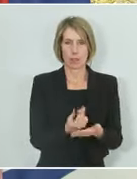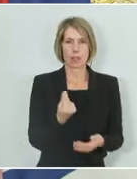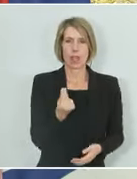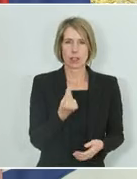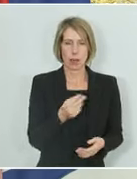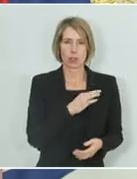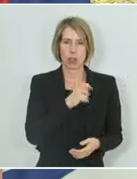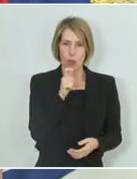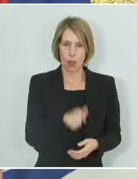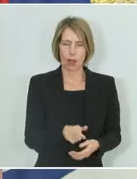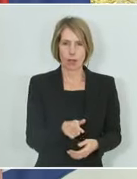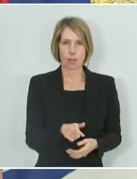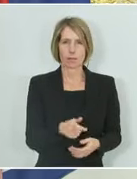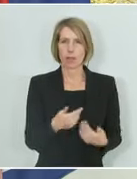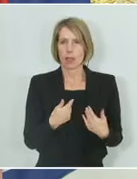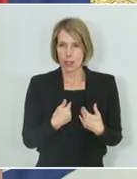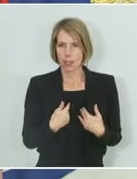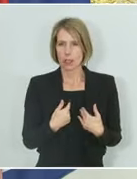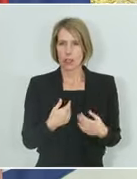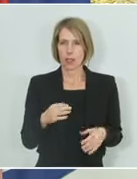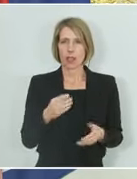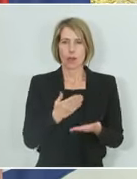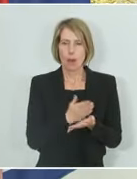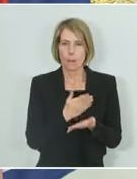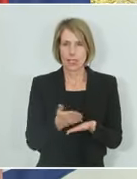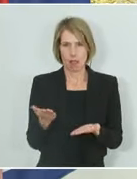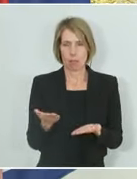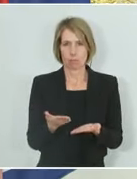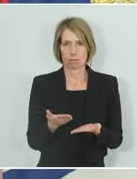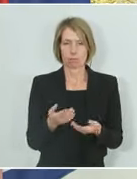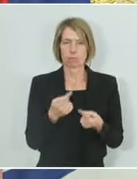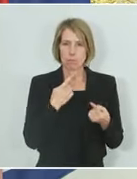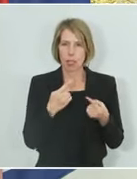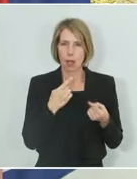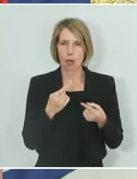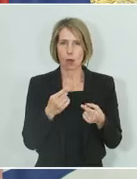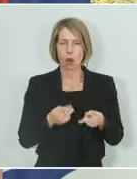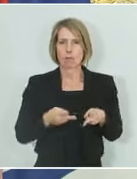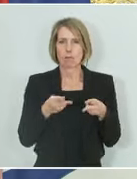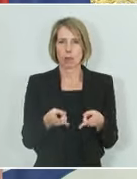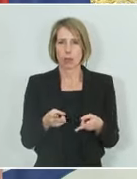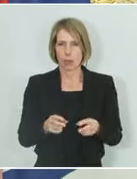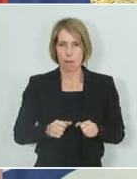In der Rolle des Vermittlers, um Brücken des Dialogs zu bauen, biete ich es dem Kosovo an,